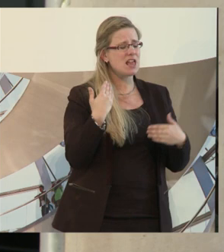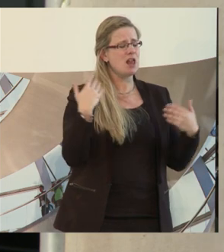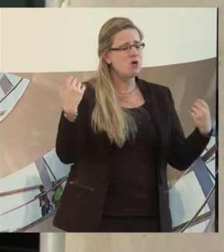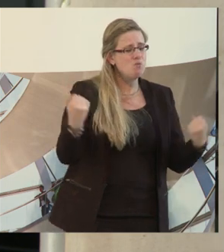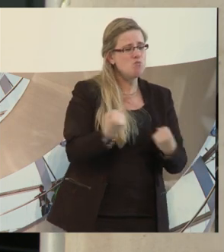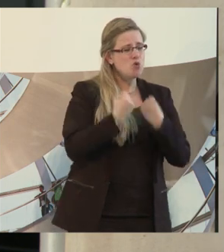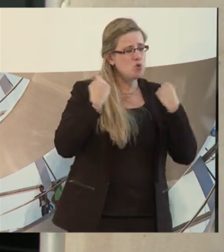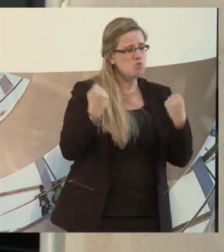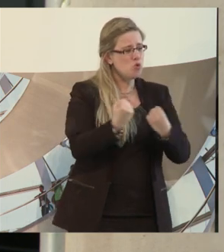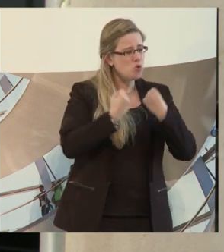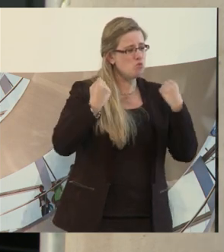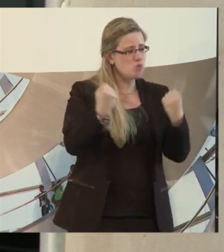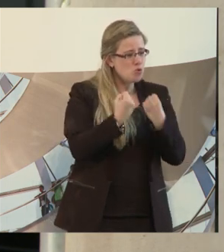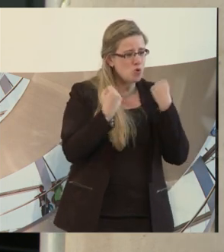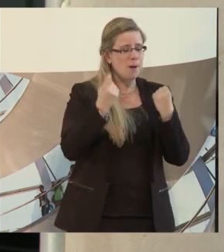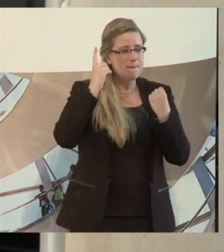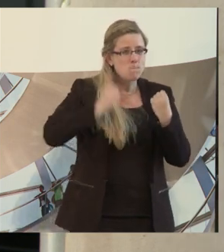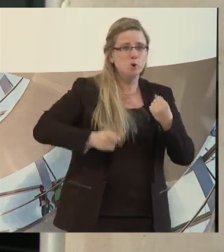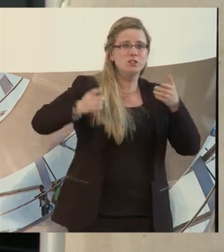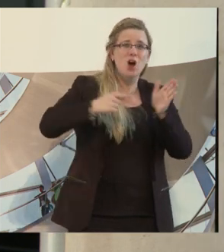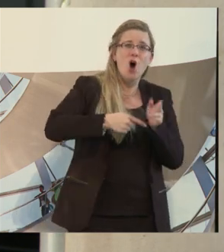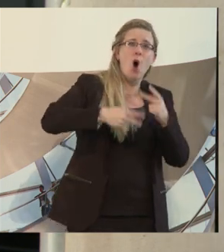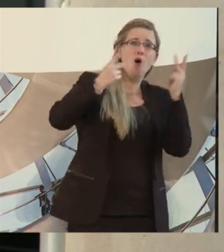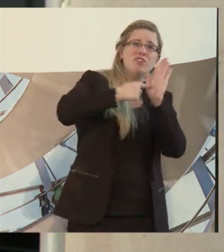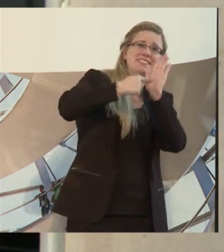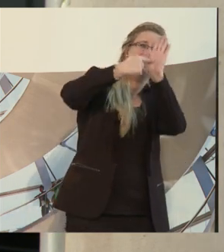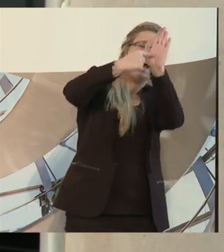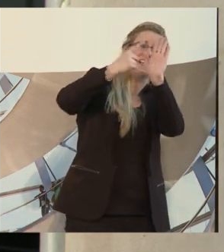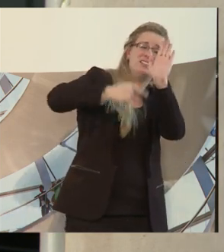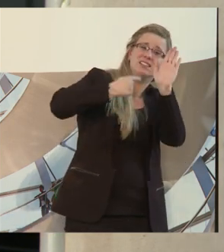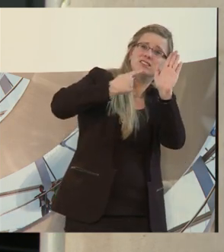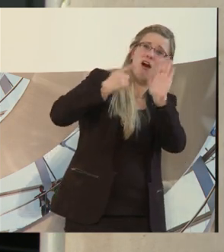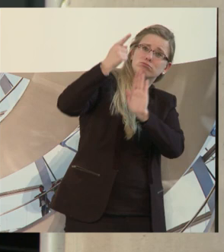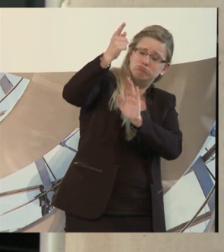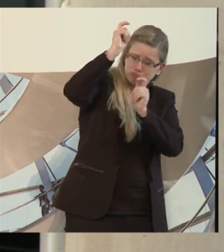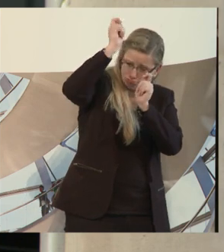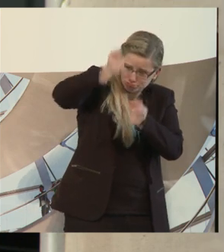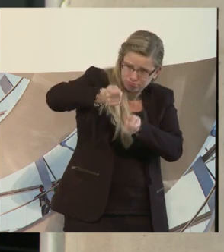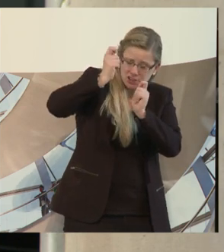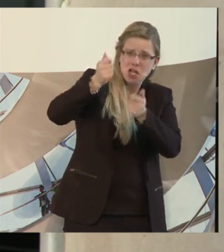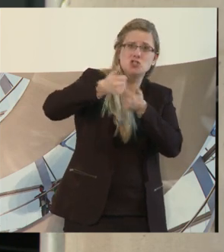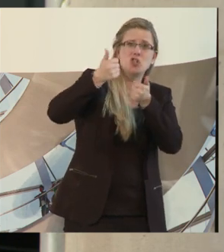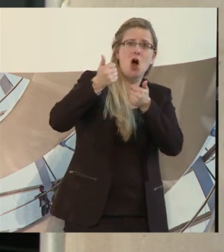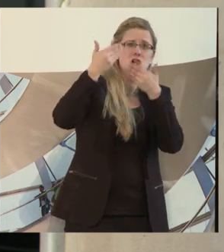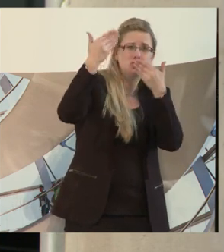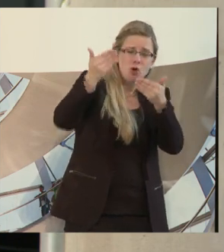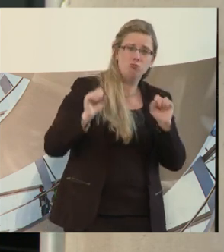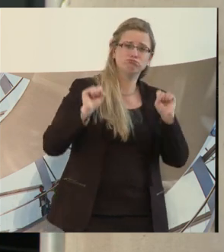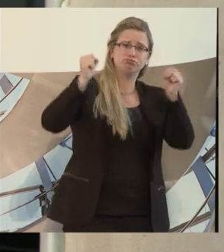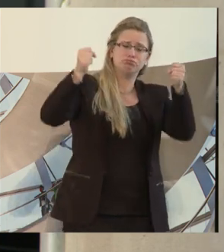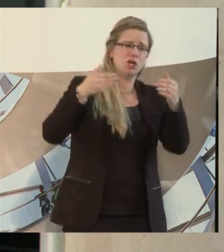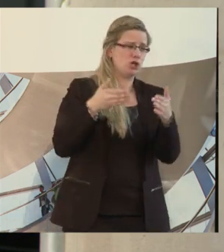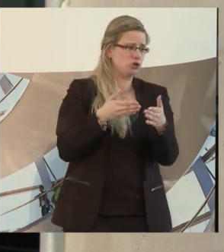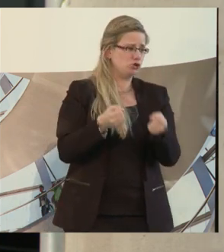und Weise auch hochheben auf ein Podest und müssen sagen, wir finden das toll, was ihr macht. Und das müssen aber auch